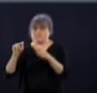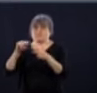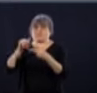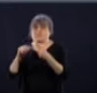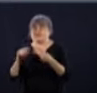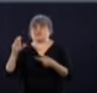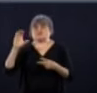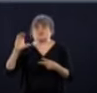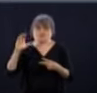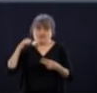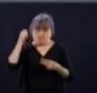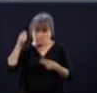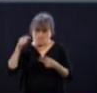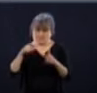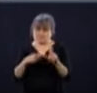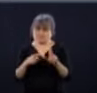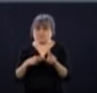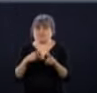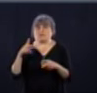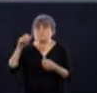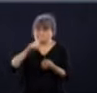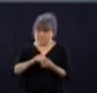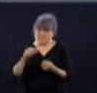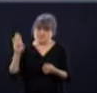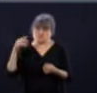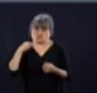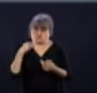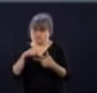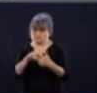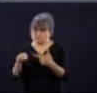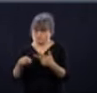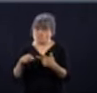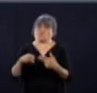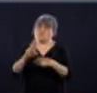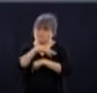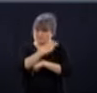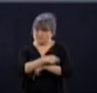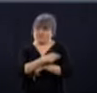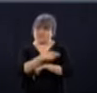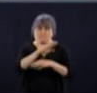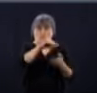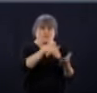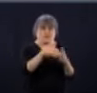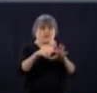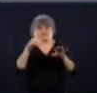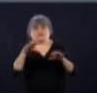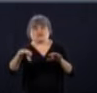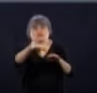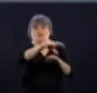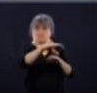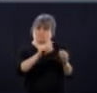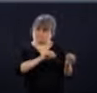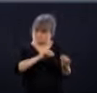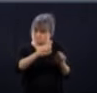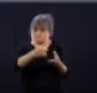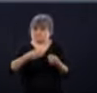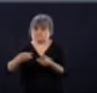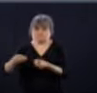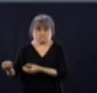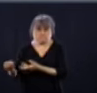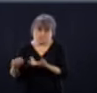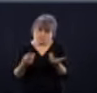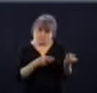également, qui ont pris des patients de Montréal. Alors ça,'est une solution qui est venue quand même il a un certain temps, il y quelques jours,